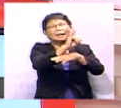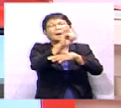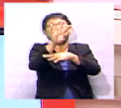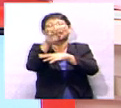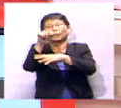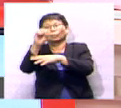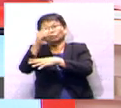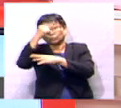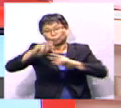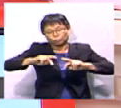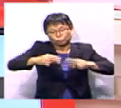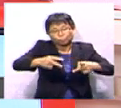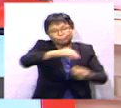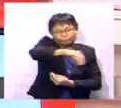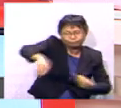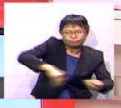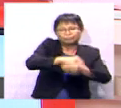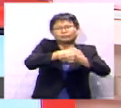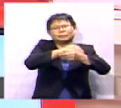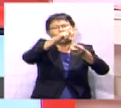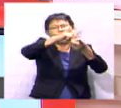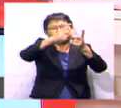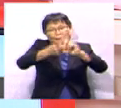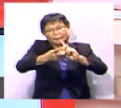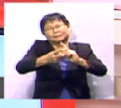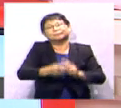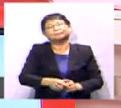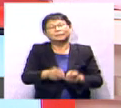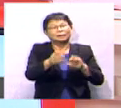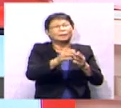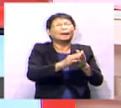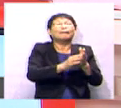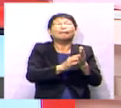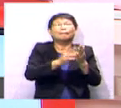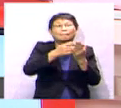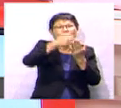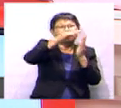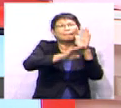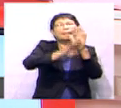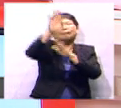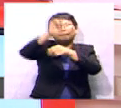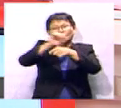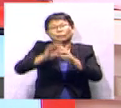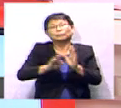dalam usaha mentransformasikan pendigitalan menerusi inisiatif pembangunan modal insan.